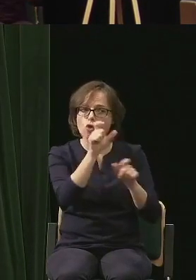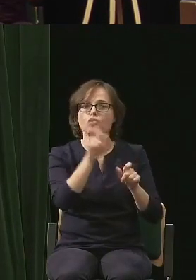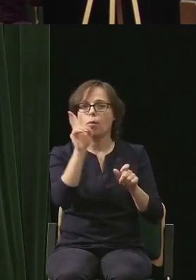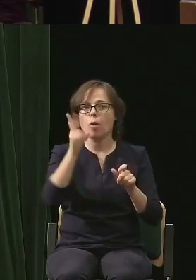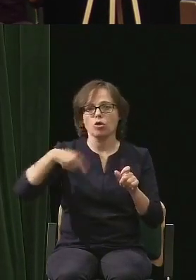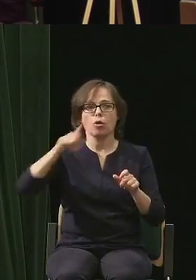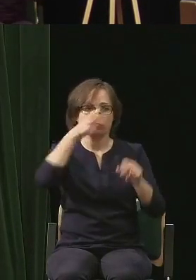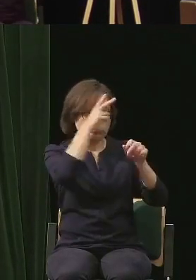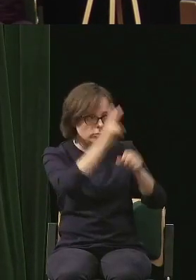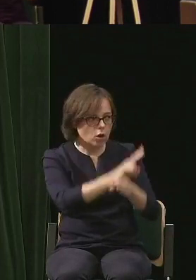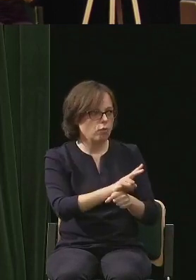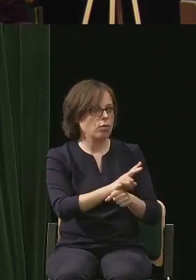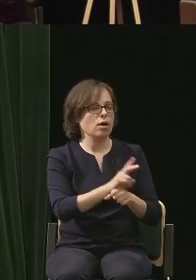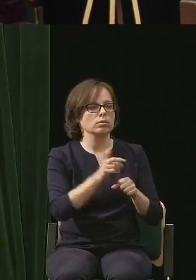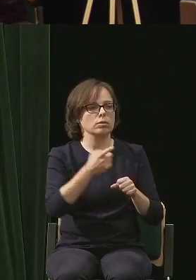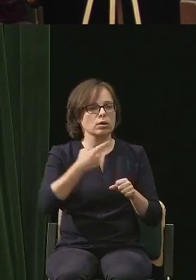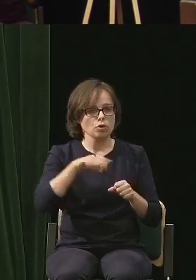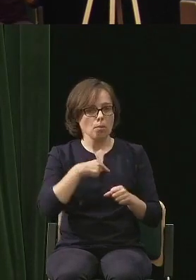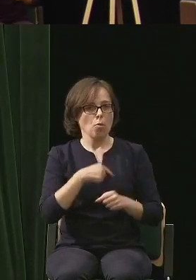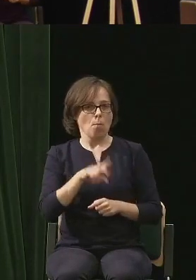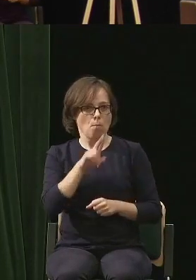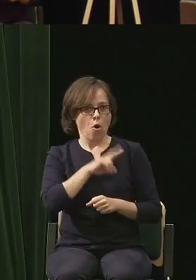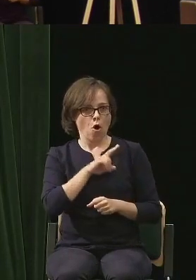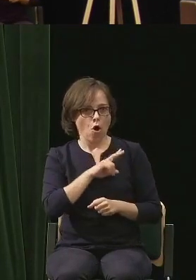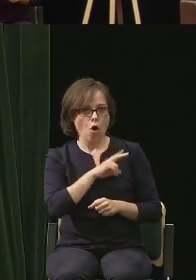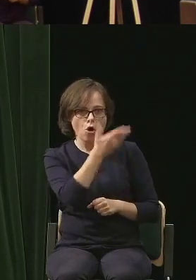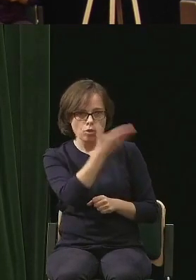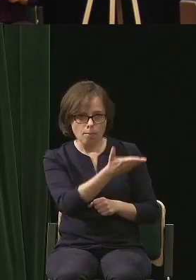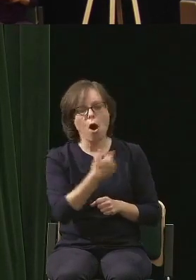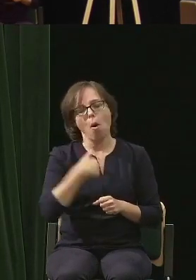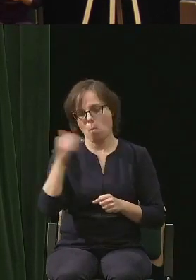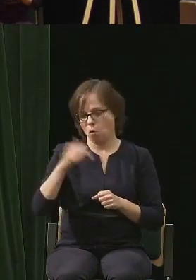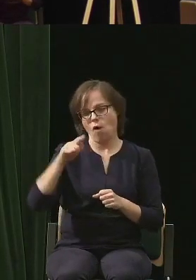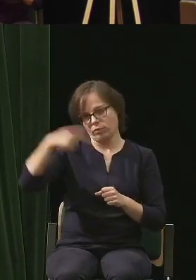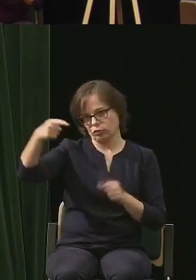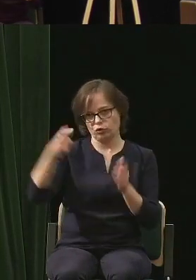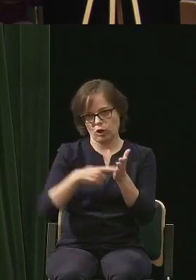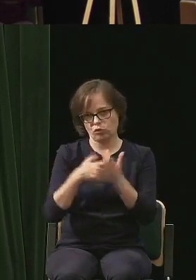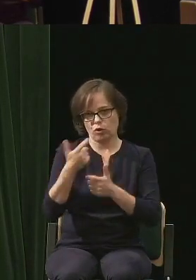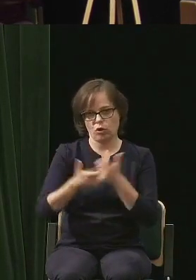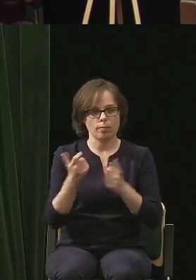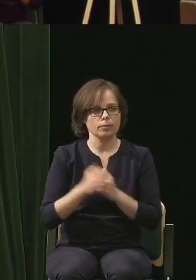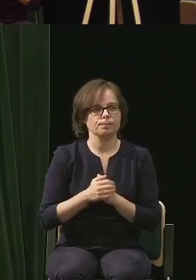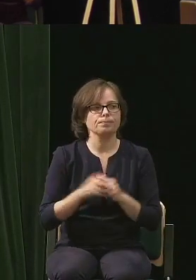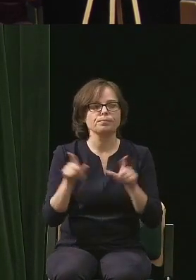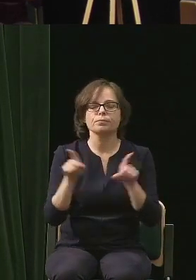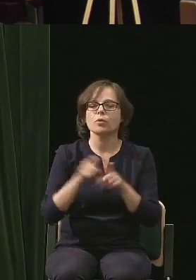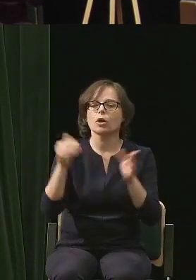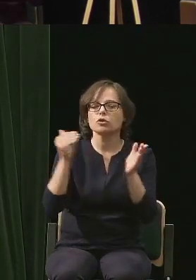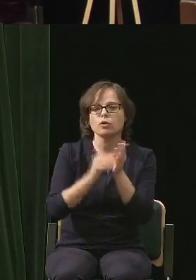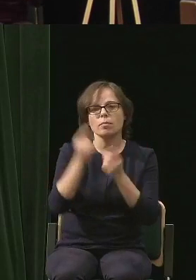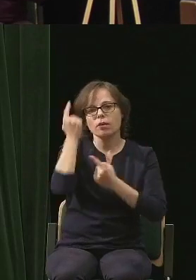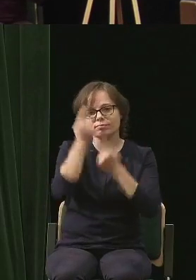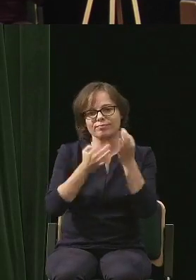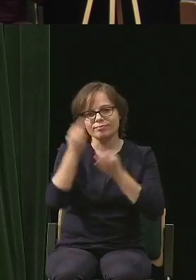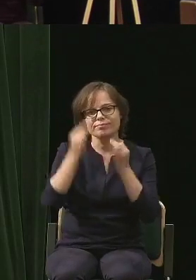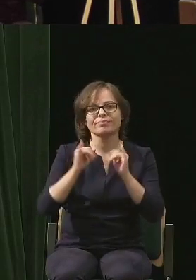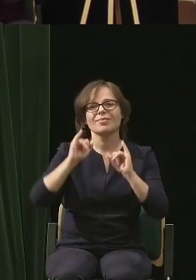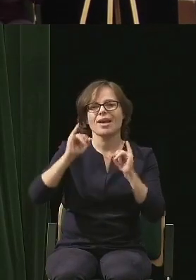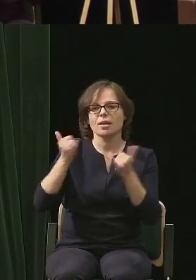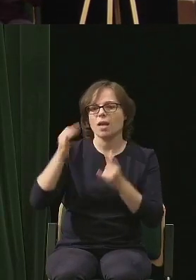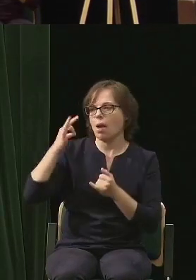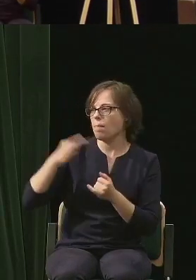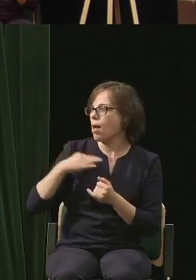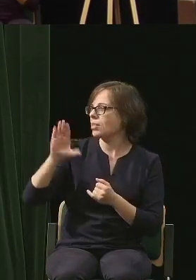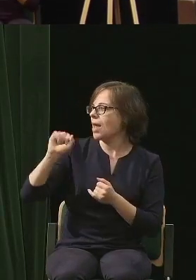którzy nam się podobają, powinien być powtarzany jak najczęściej. Trzeba pomyśleć, jak zameldować pana Arkadiusza